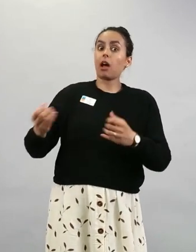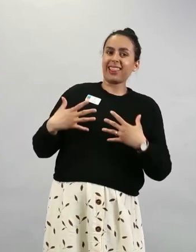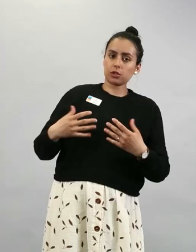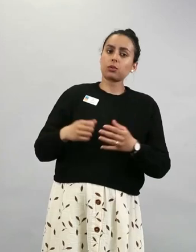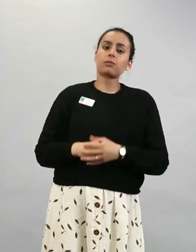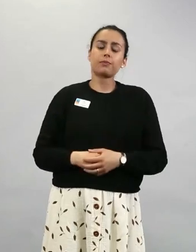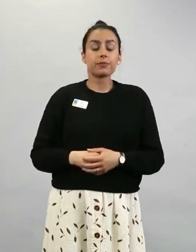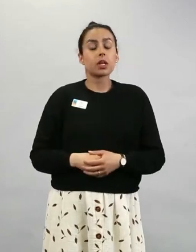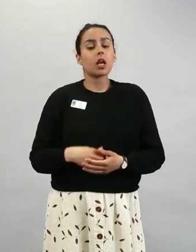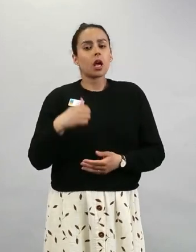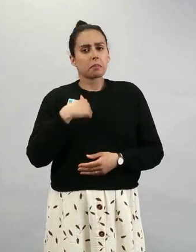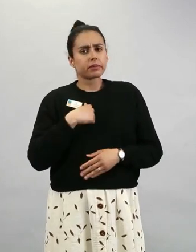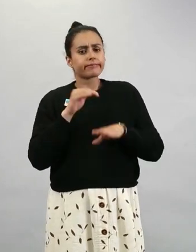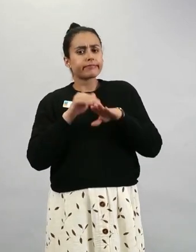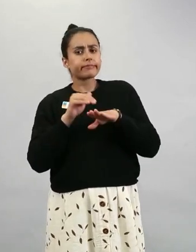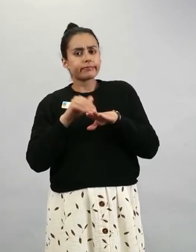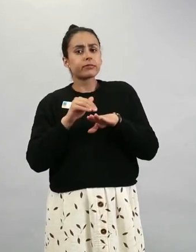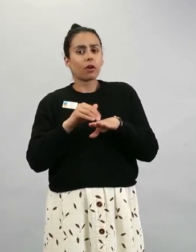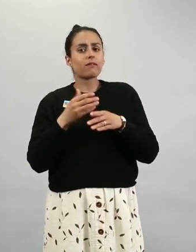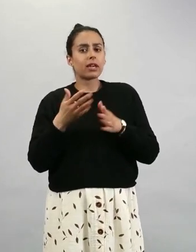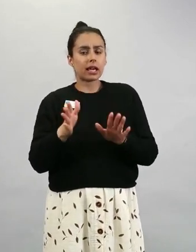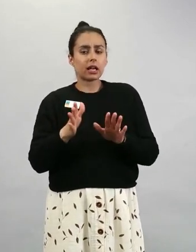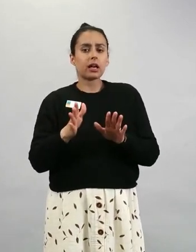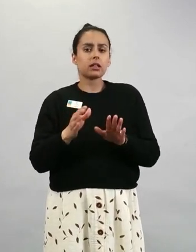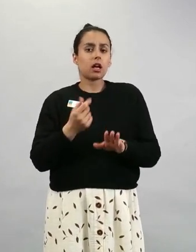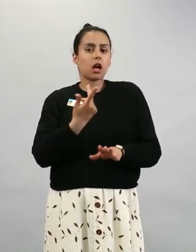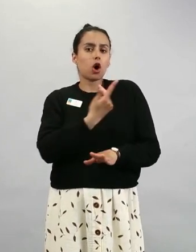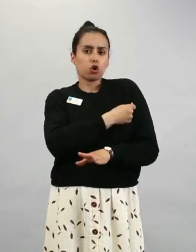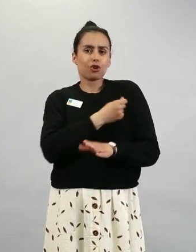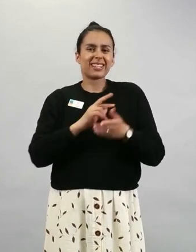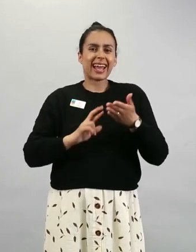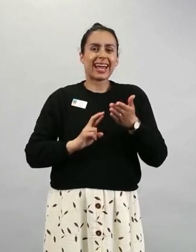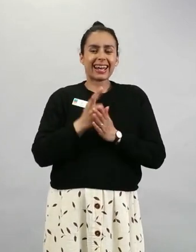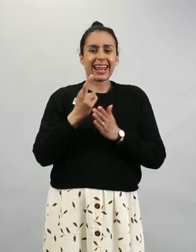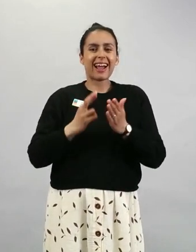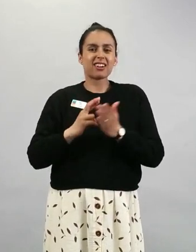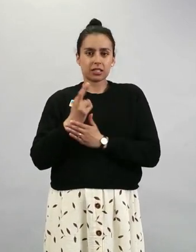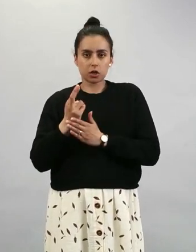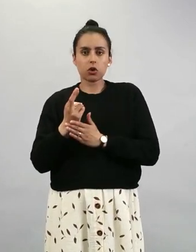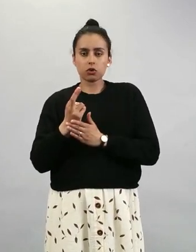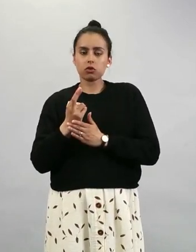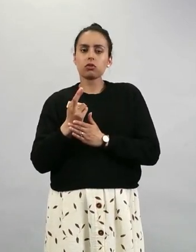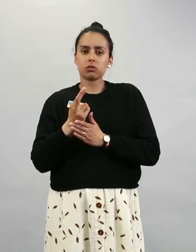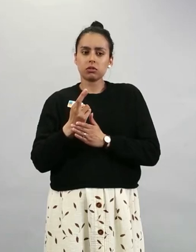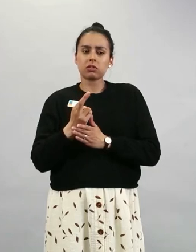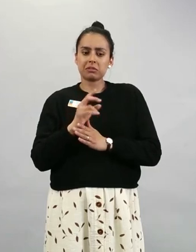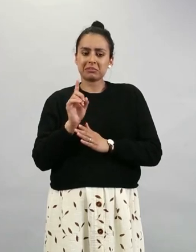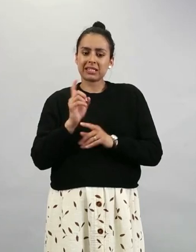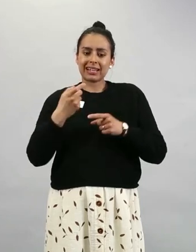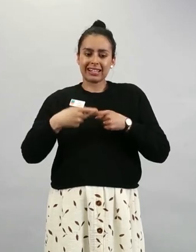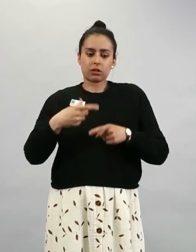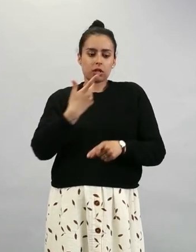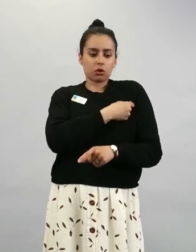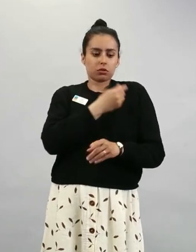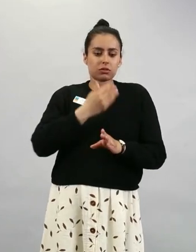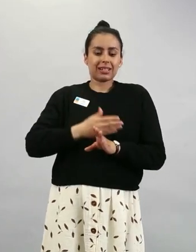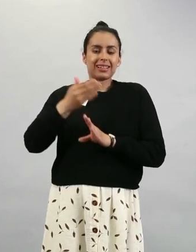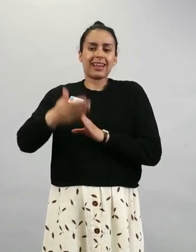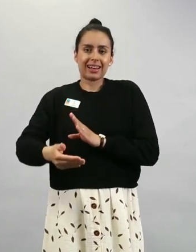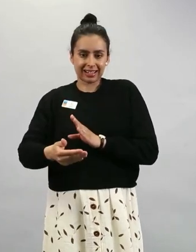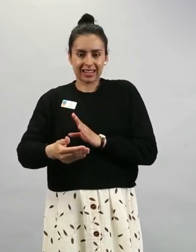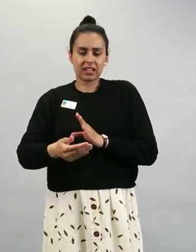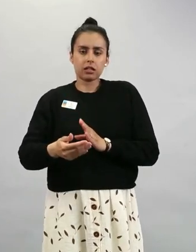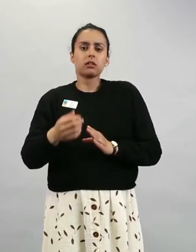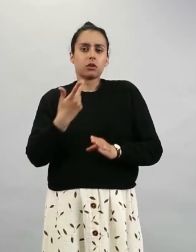sen, että nämä rokotereaktiot, jotka tulevat juuri rokotuksen jälkeen, nehän ovat aika monilta osin